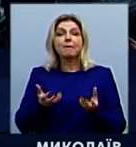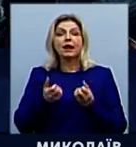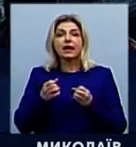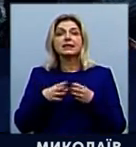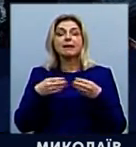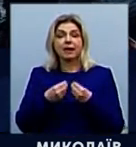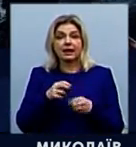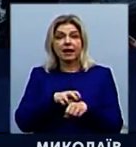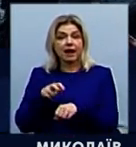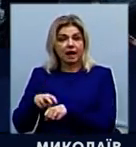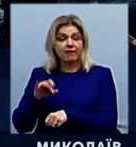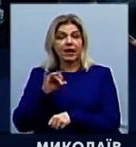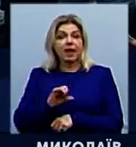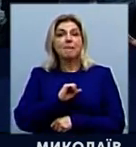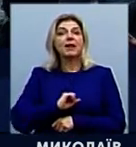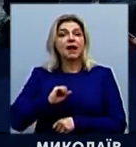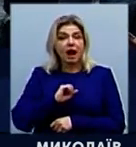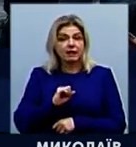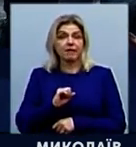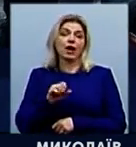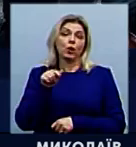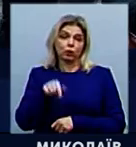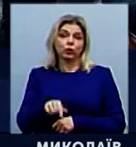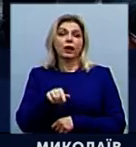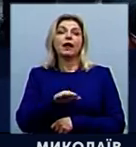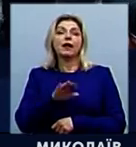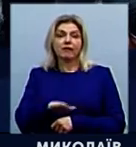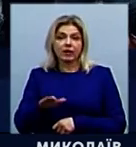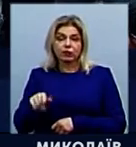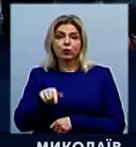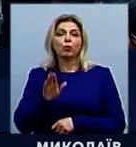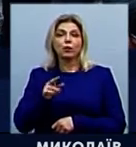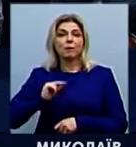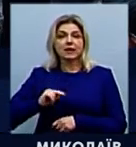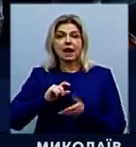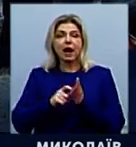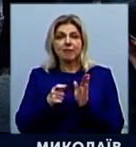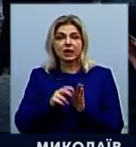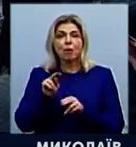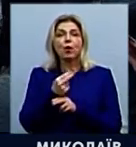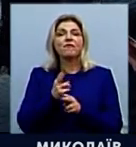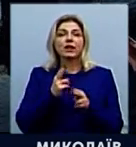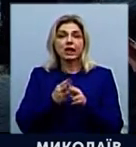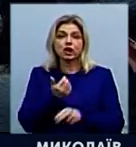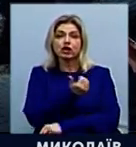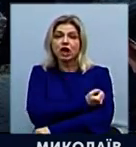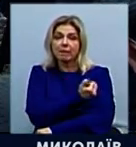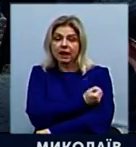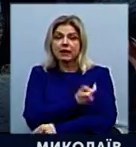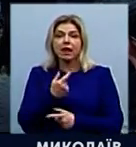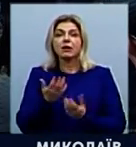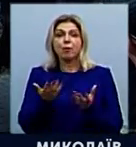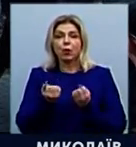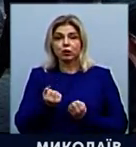лікарів та педіатрів, тут у нас буде працювати кабінет профілактичних щеплень, де будуть отримувати щеплення